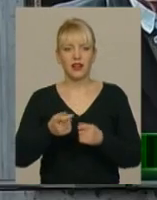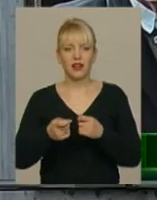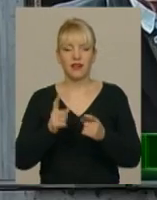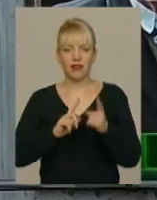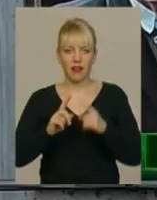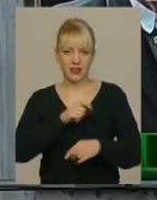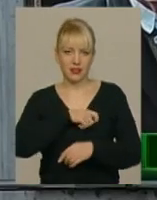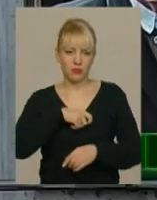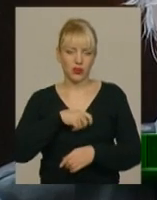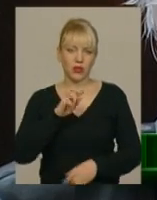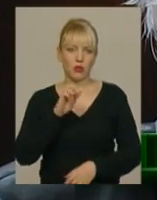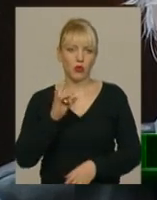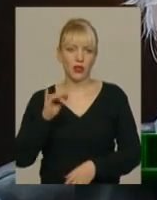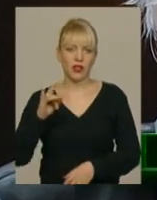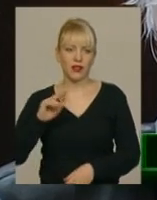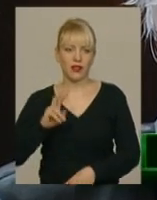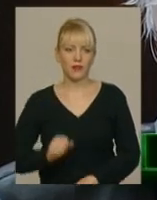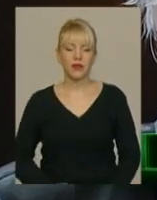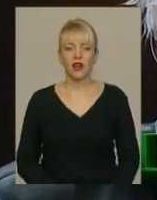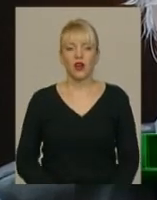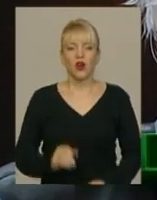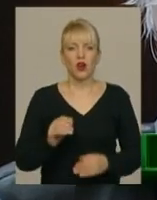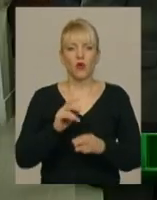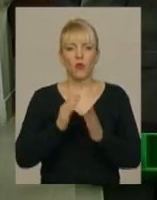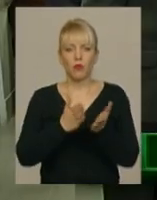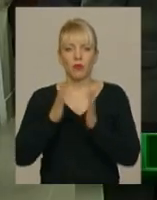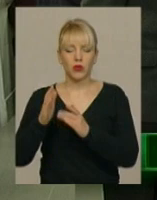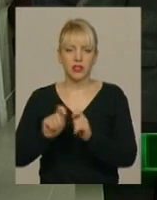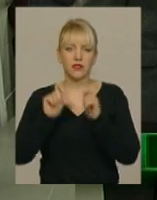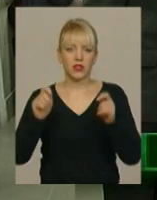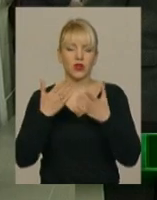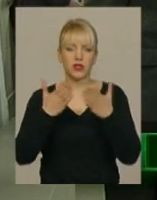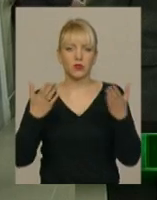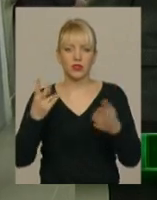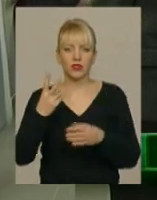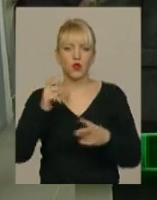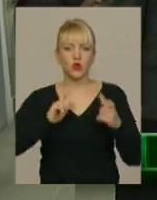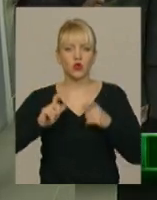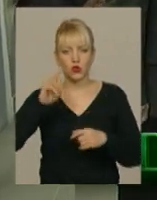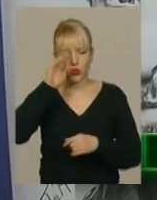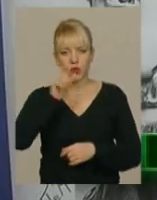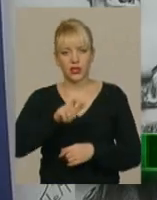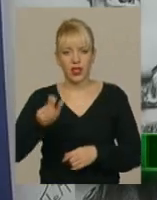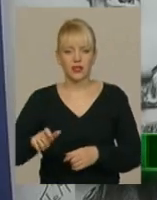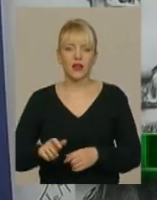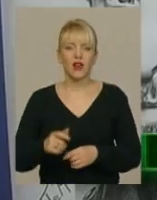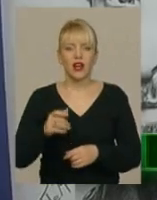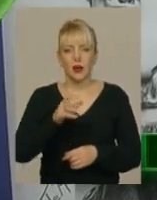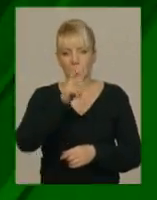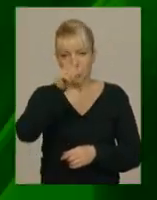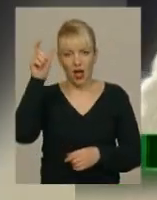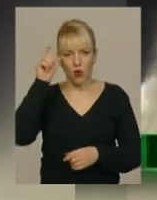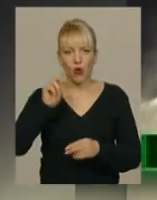Дружній вернісаж у бібліотеці для дітей імені Шевченка відкрилася експозиція робіт двох студентів Гуманітарно-педагогічної